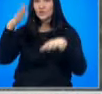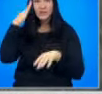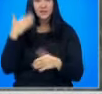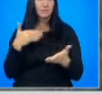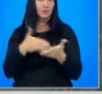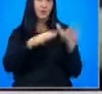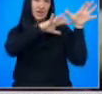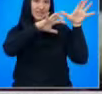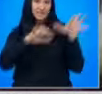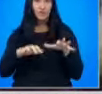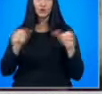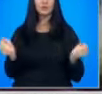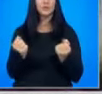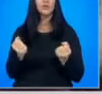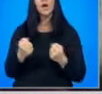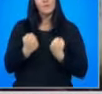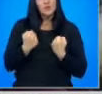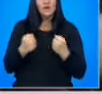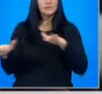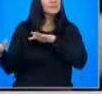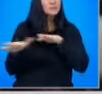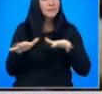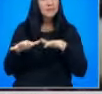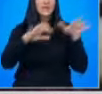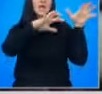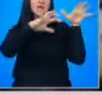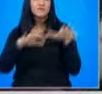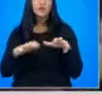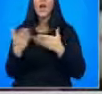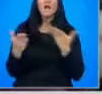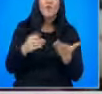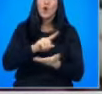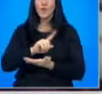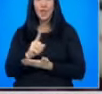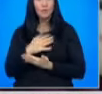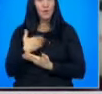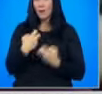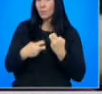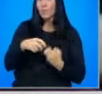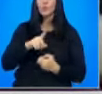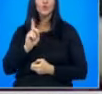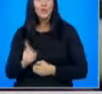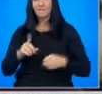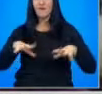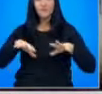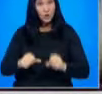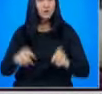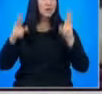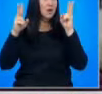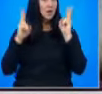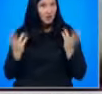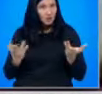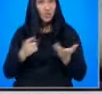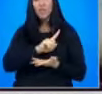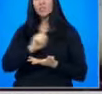сплачищато да се активизира. Преживявали сме земетресения, свлачища и какво ли още не, но има проблеми, които трябва властите да разрешат.